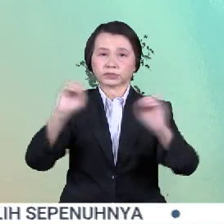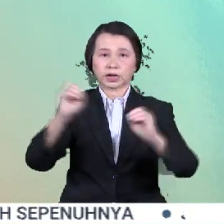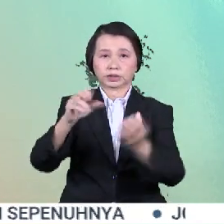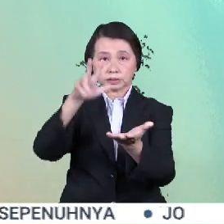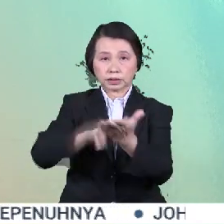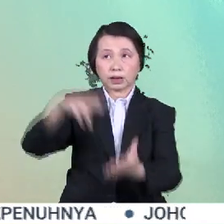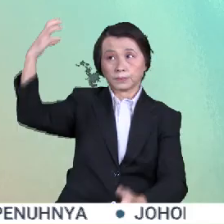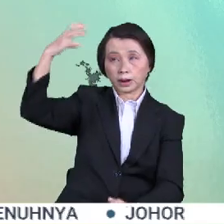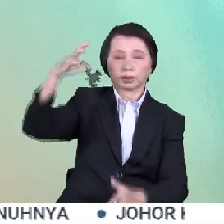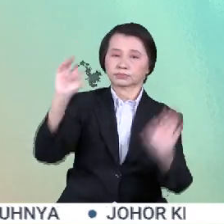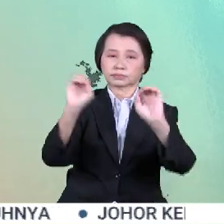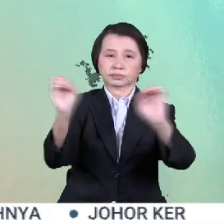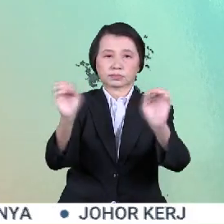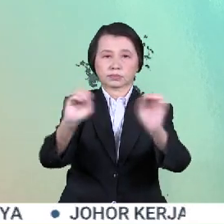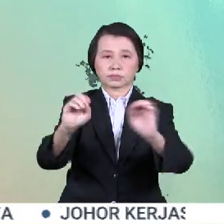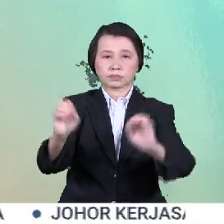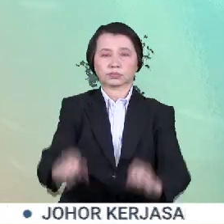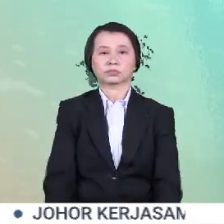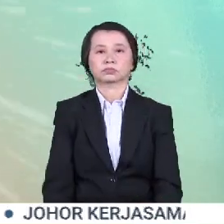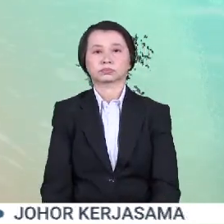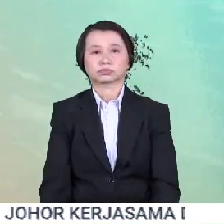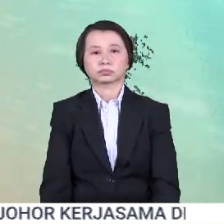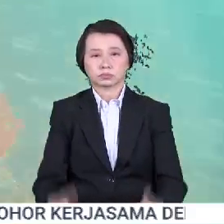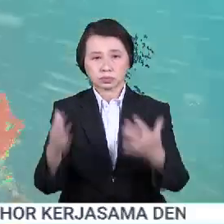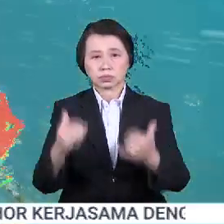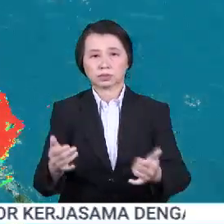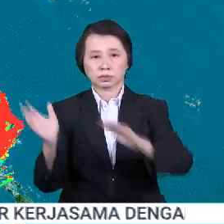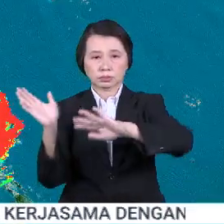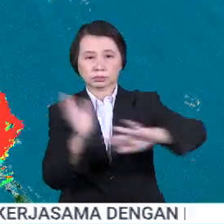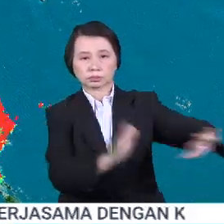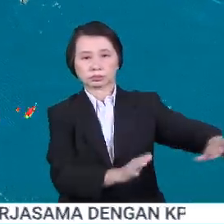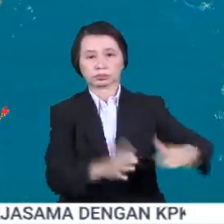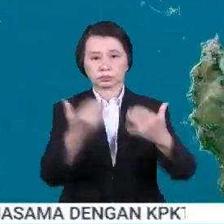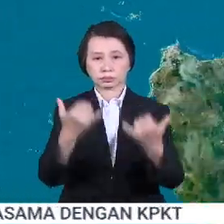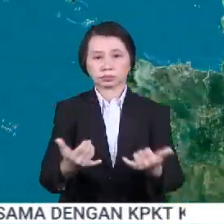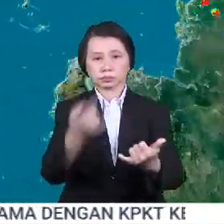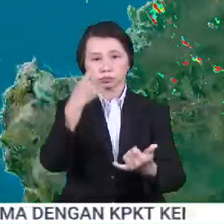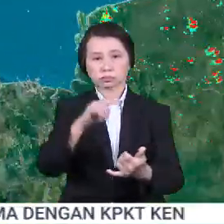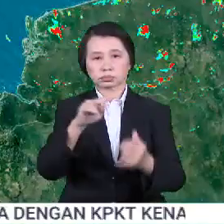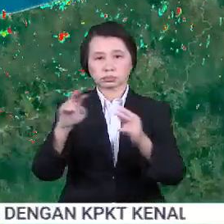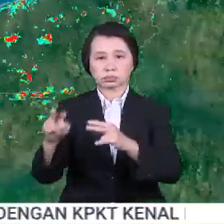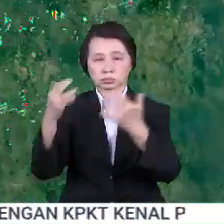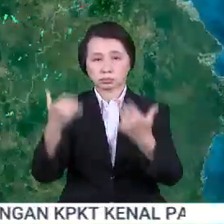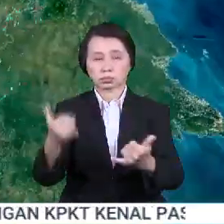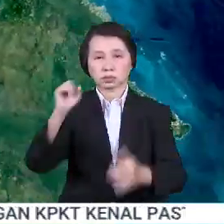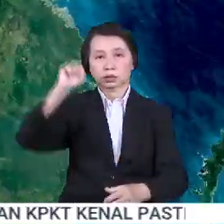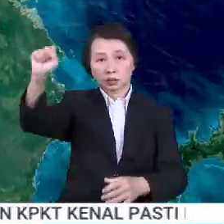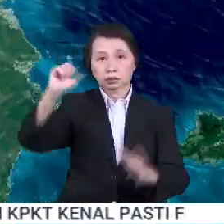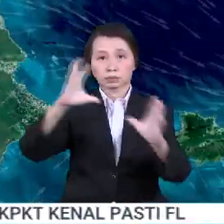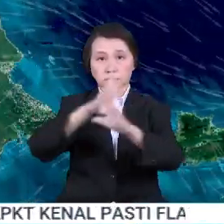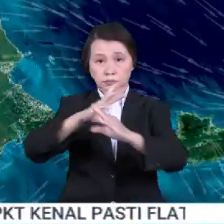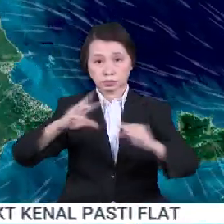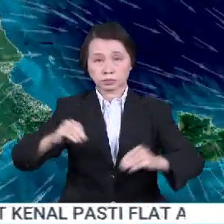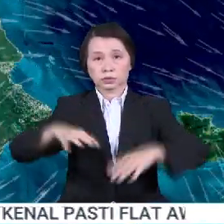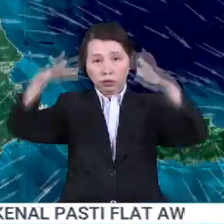untuk hari ini. Selepas ini kita perhatikan kepada pembakaran imej gemerada untuk tinjauan semasa di Sabah dan Sarawak.